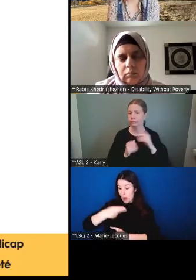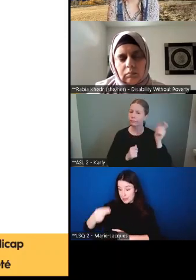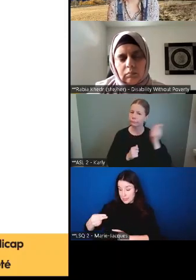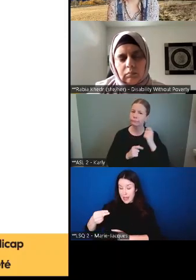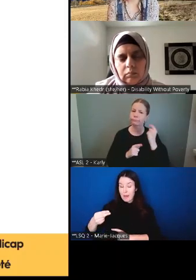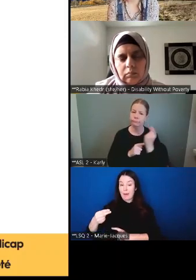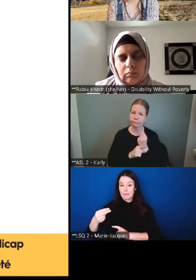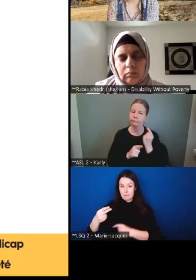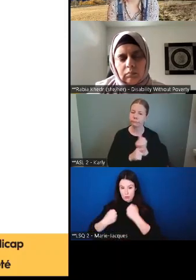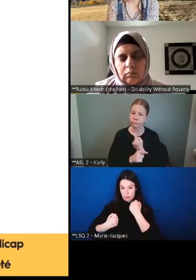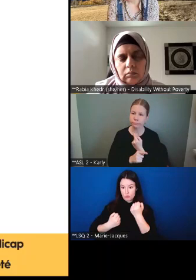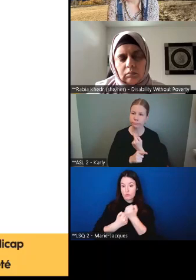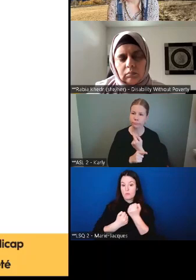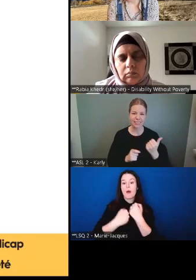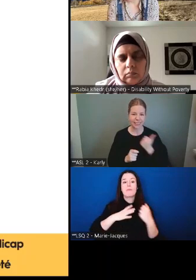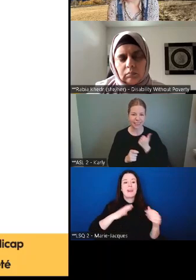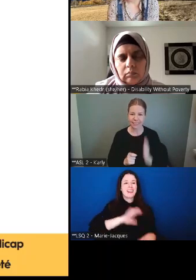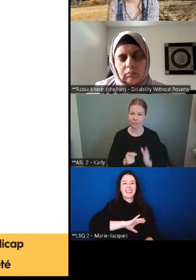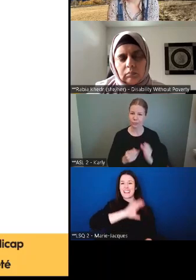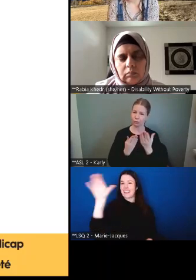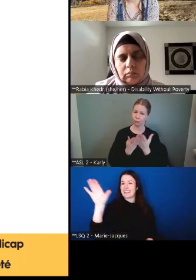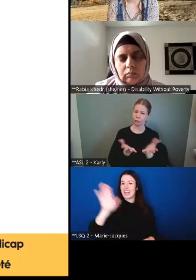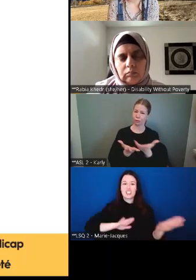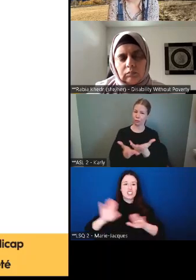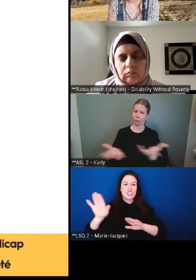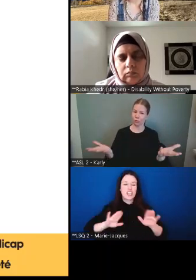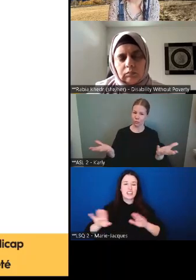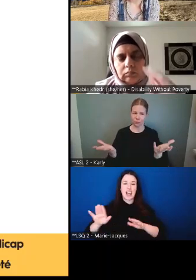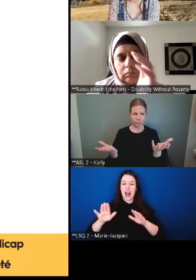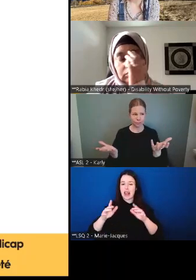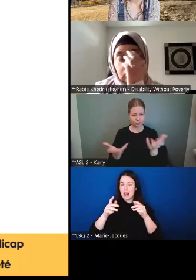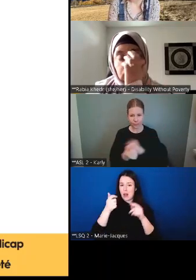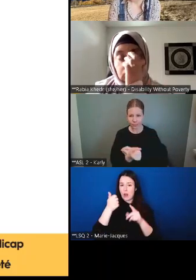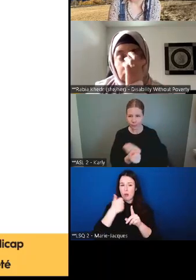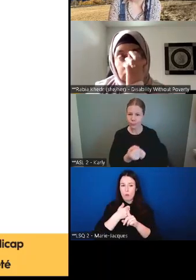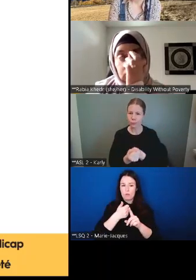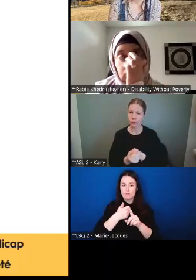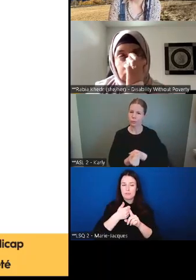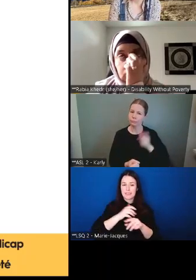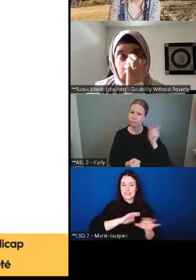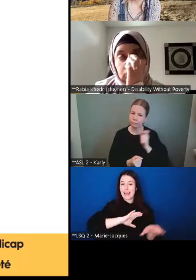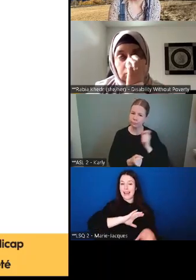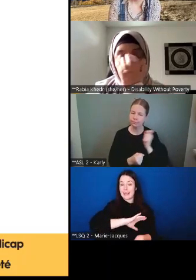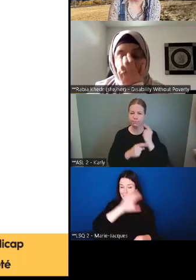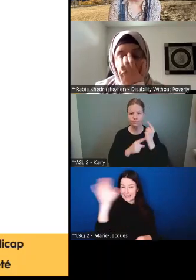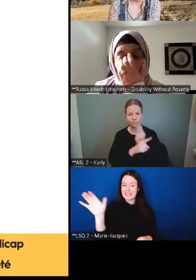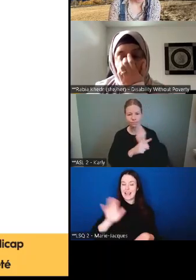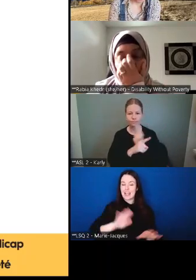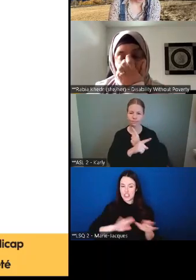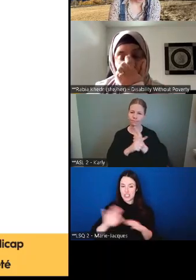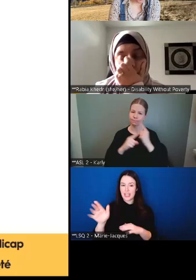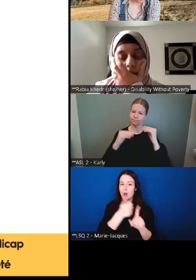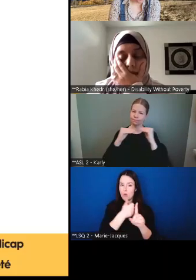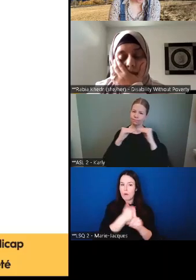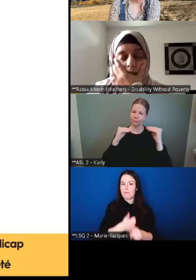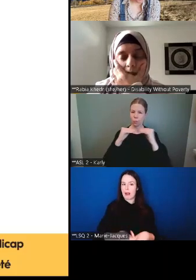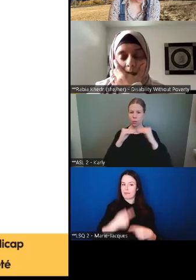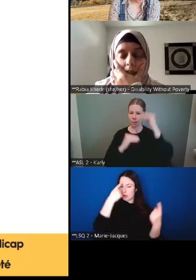mais que les Canadiens en général sont d'accord et donc, c'est un message vraiment puissant